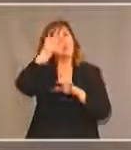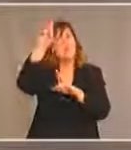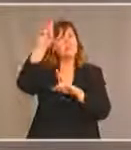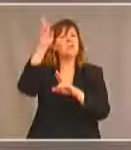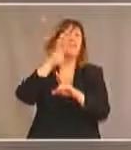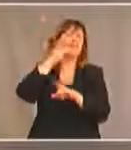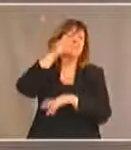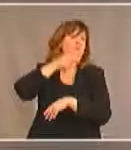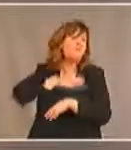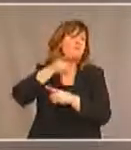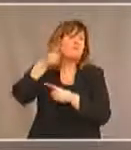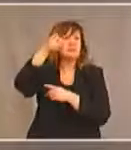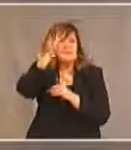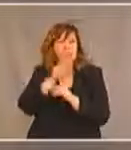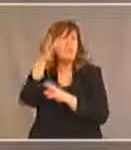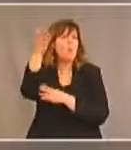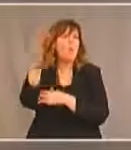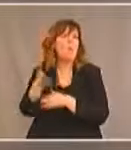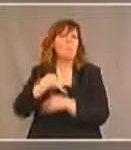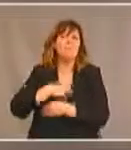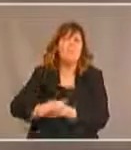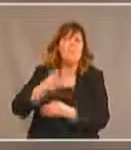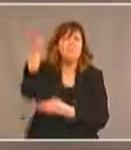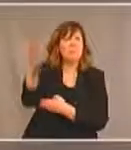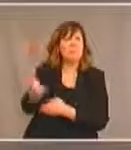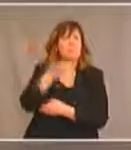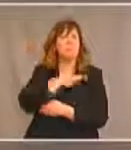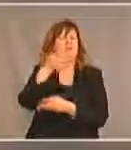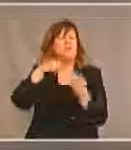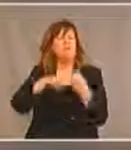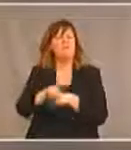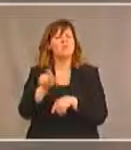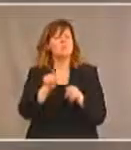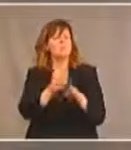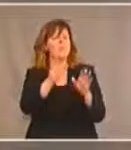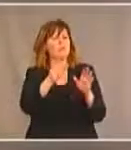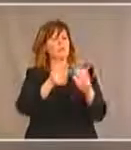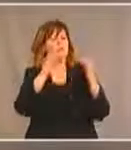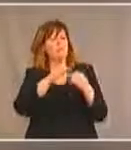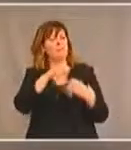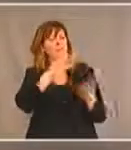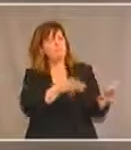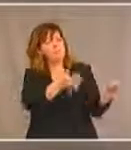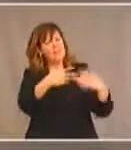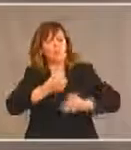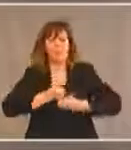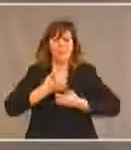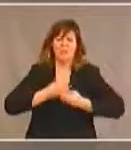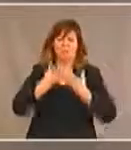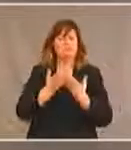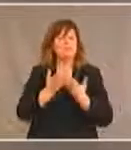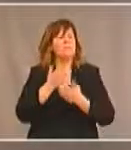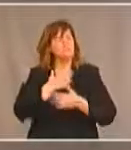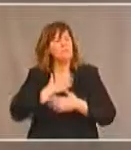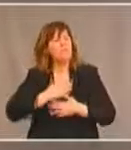un moment pour se faire entendre, pour que les familles puissent se faire entendre et il faut en organiser davantage,